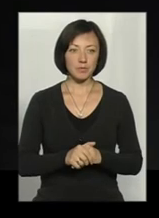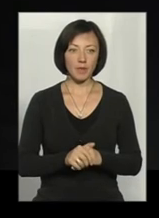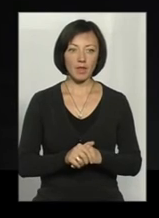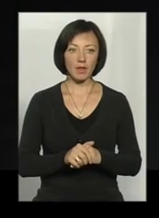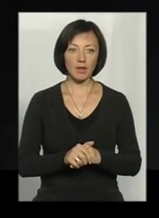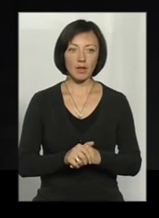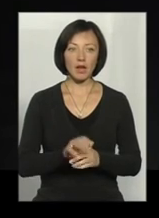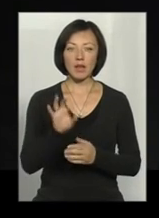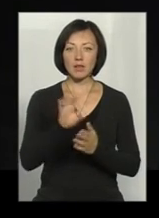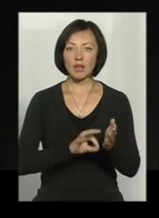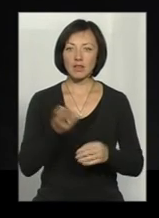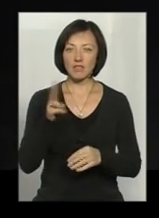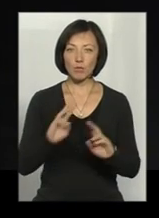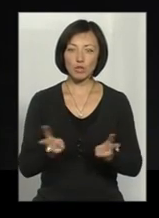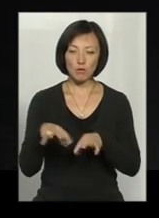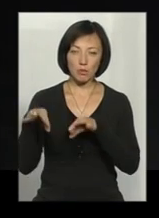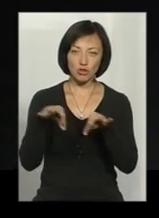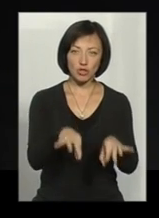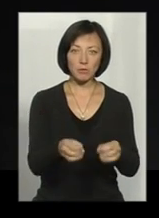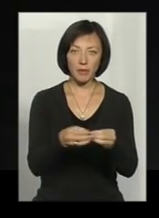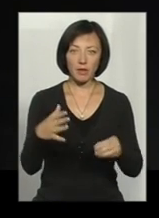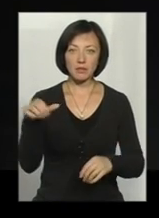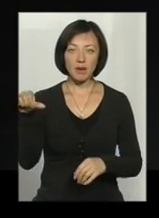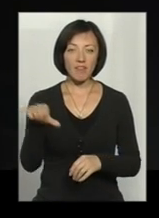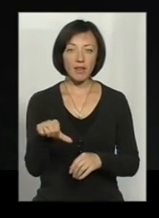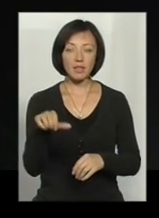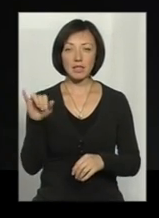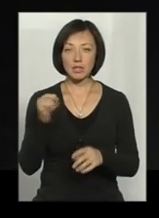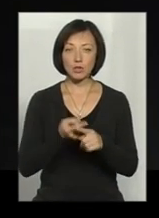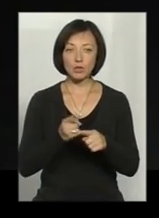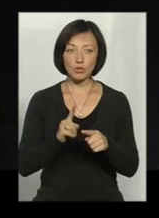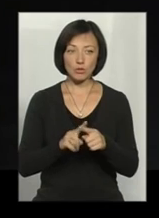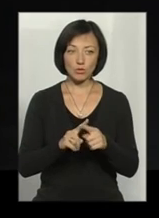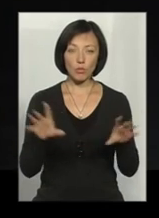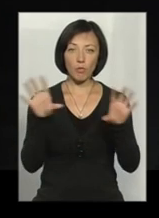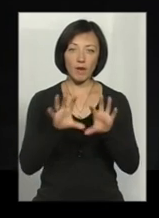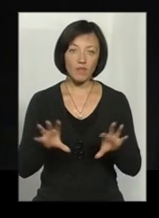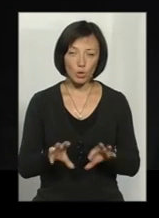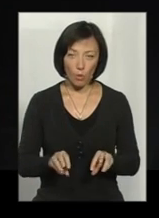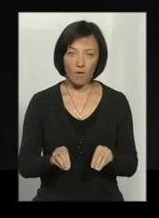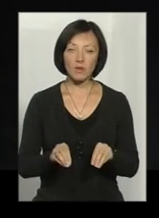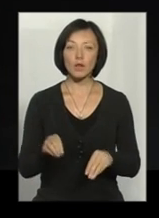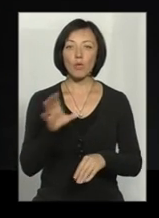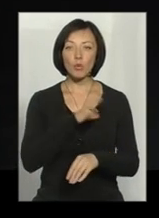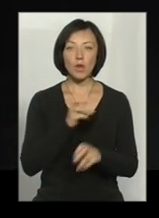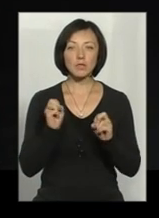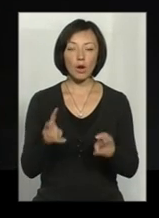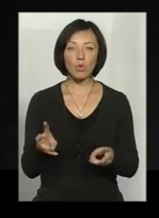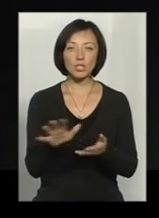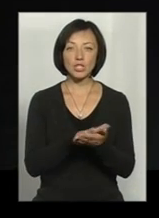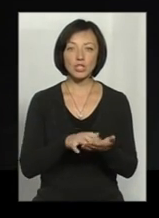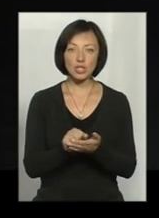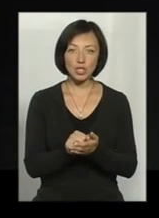звергував, дві пожежні машини приїхали буквально в течение 15 хвилин. Цю бежу теж було ліквідовано. Була загроза знищення